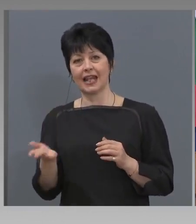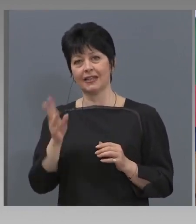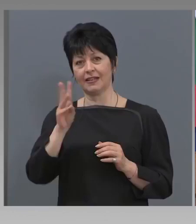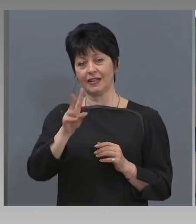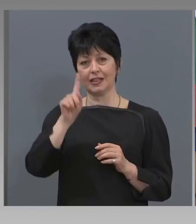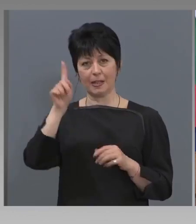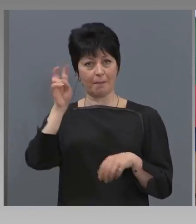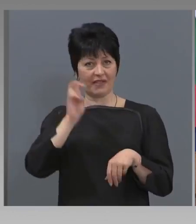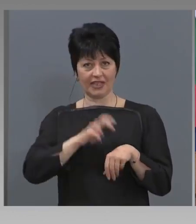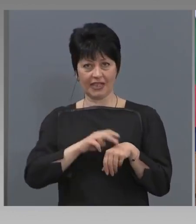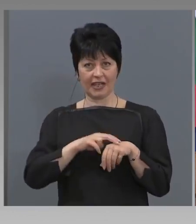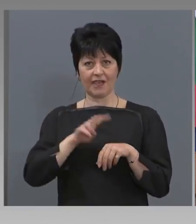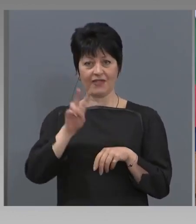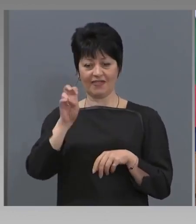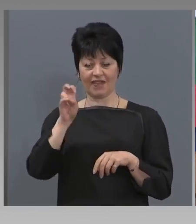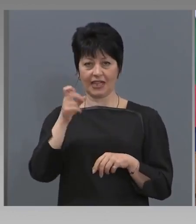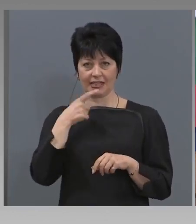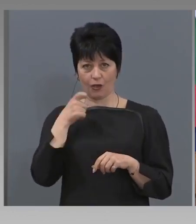Самия характер на